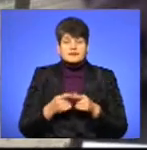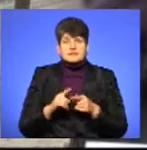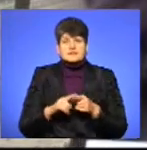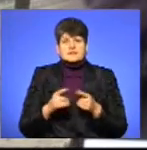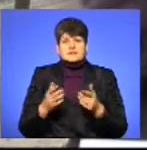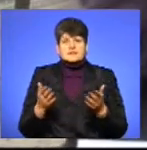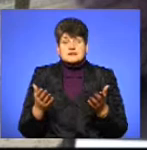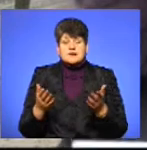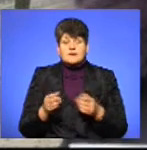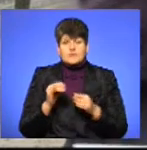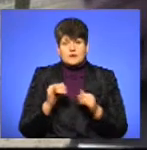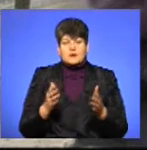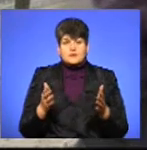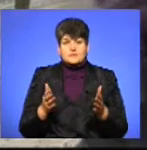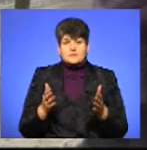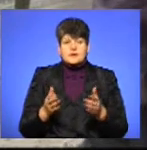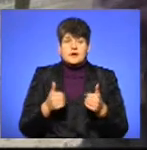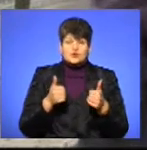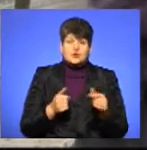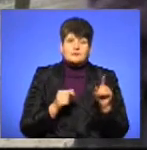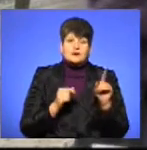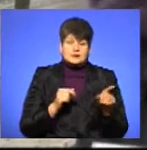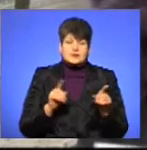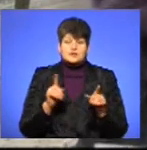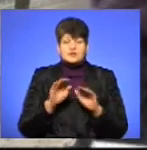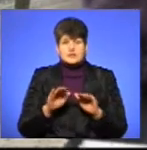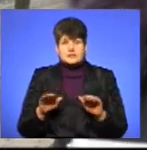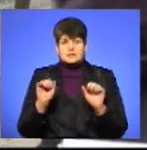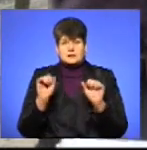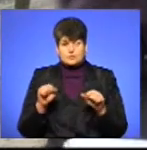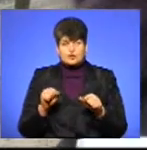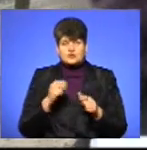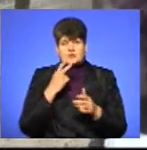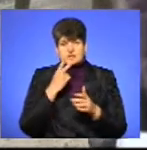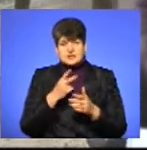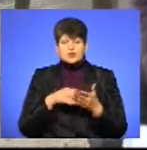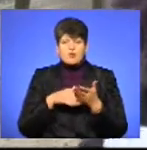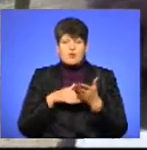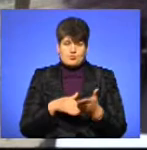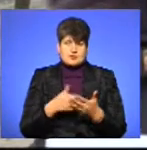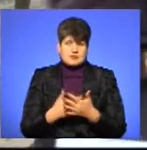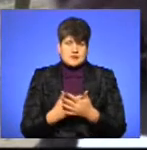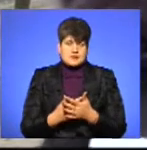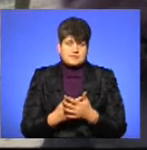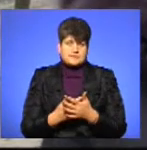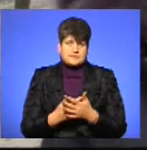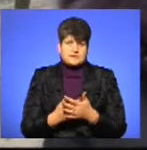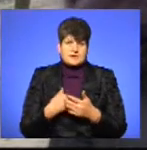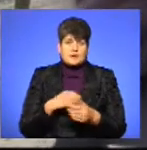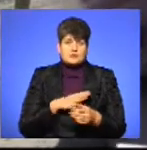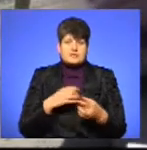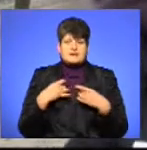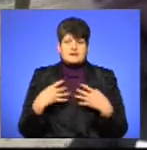Це погане. А добре те, що діти можуть зрячі допомогти. От я була на